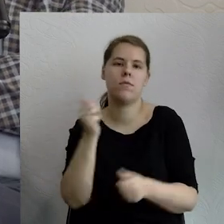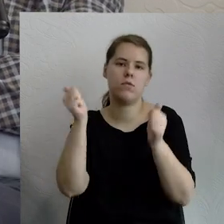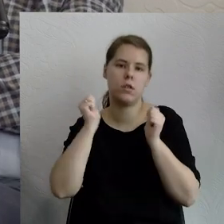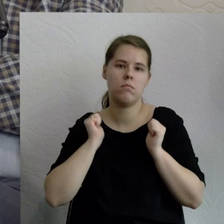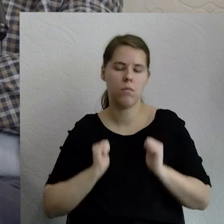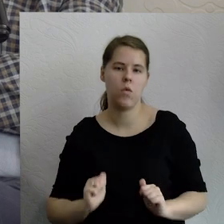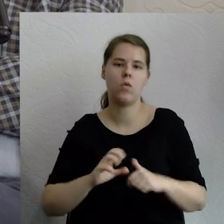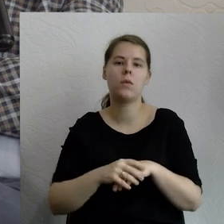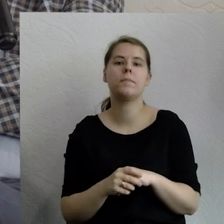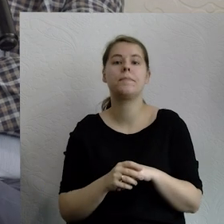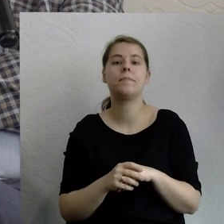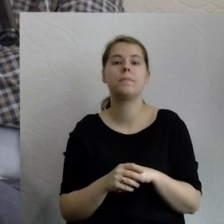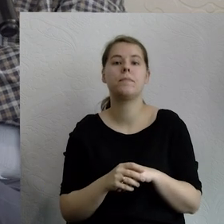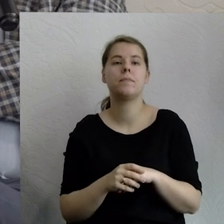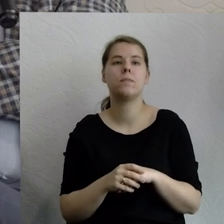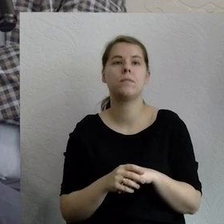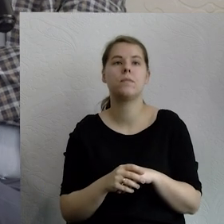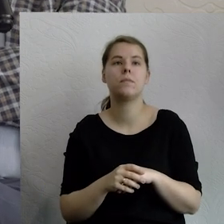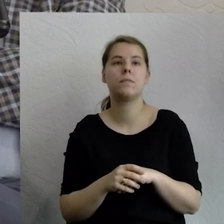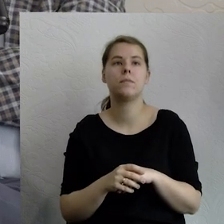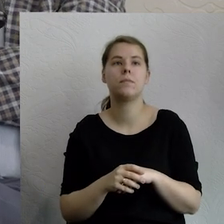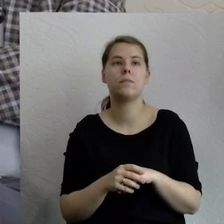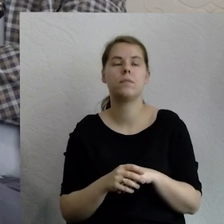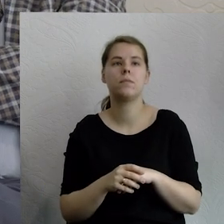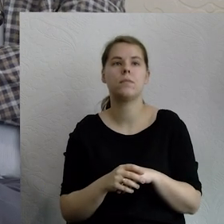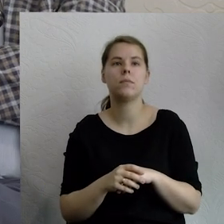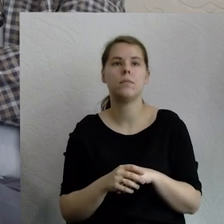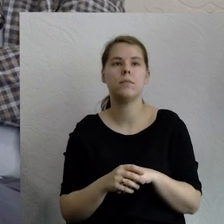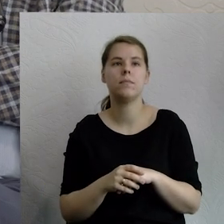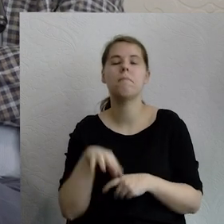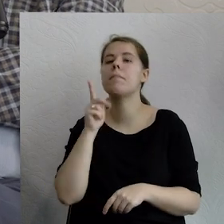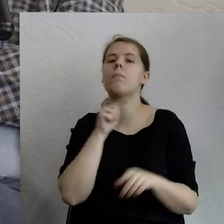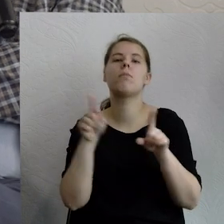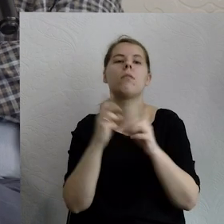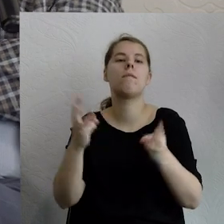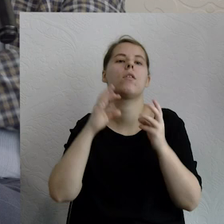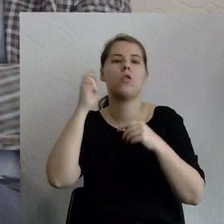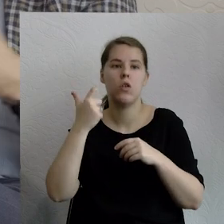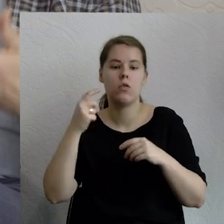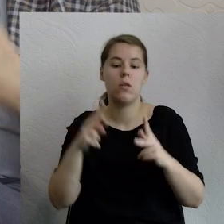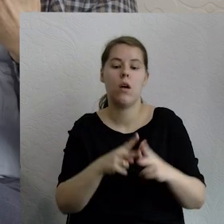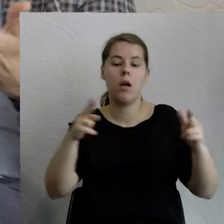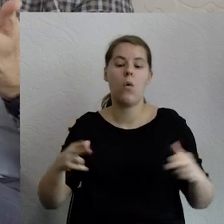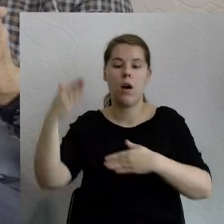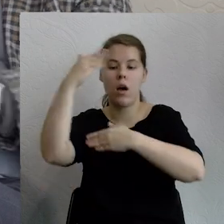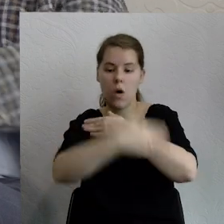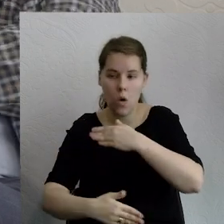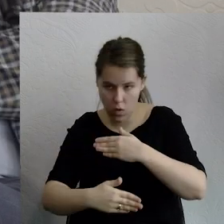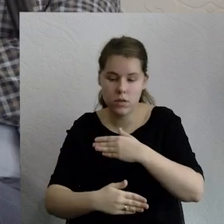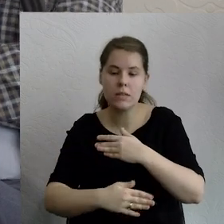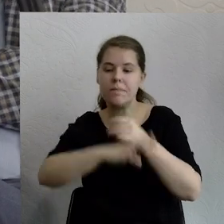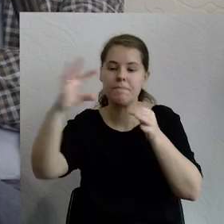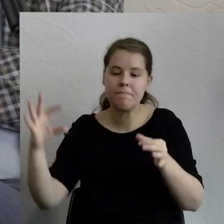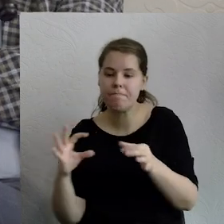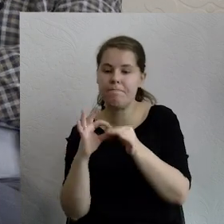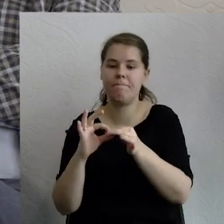najbliższej okolicy, tylko to będzie też zakończenie na pewnej epoki, która była związana z tym, w jaki w ogóle